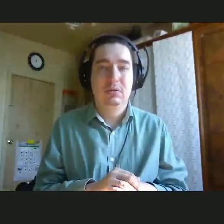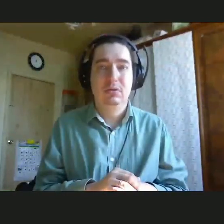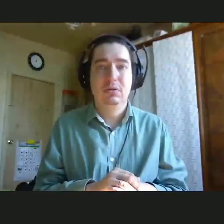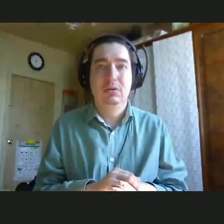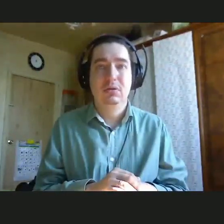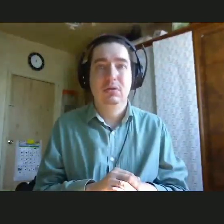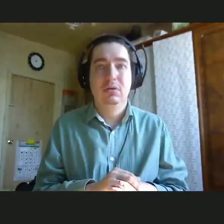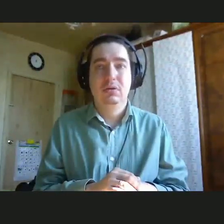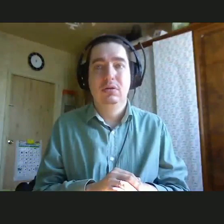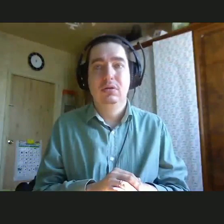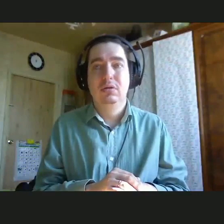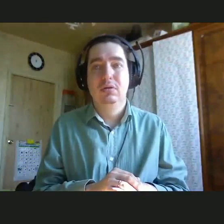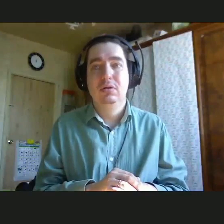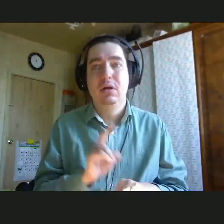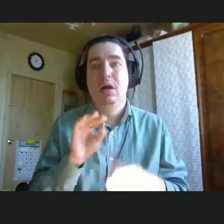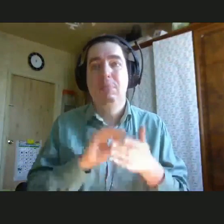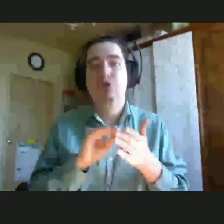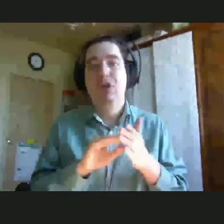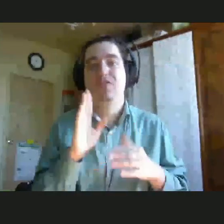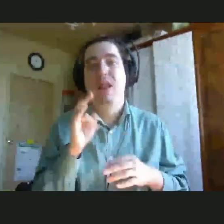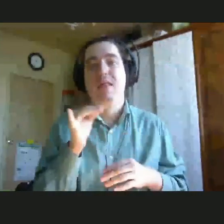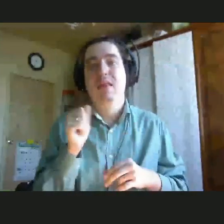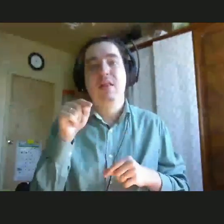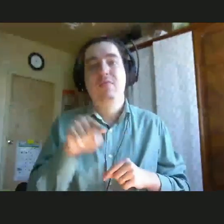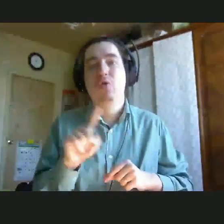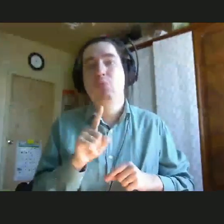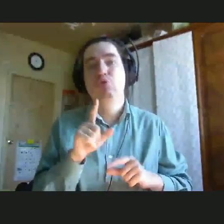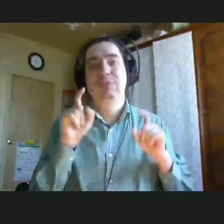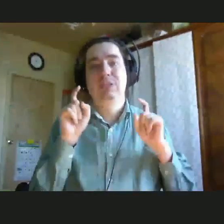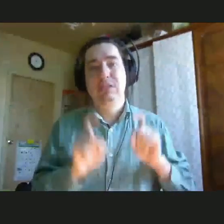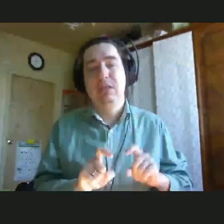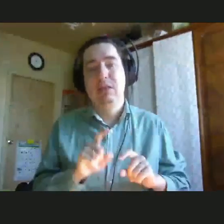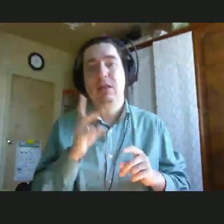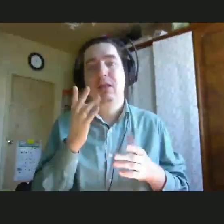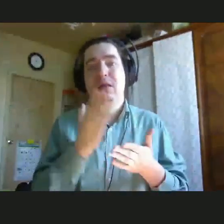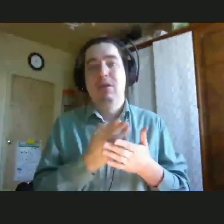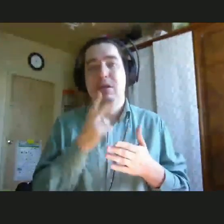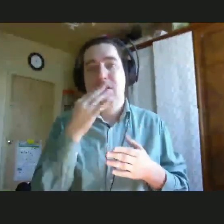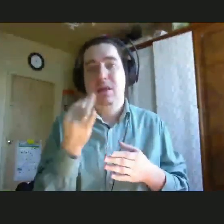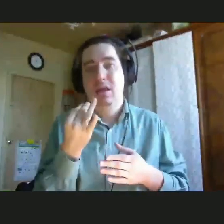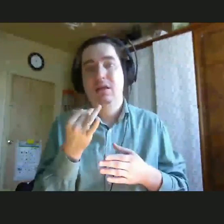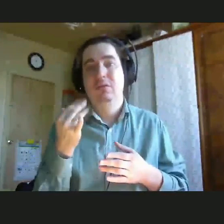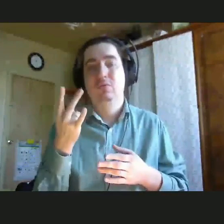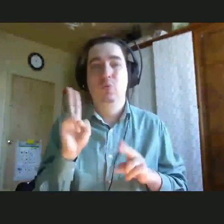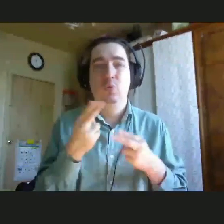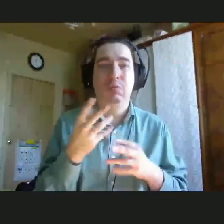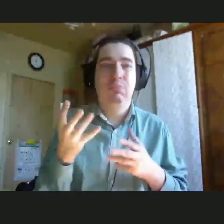Опять же, вот как пишет Валентина, да, социализация – это не в том, чтобы сидеть, но надо иметь интересы и клубы, брать туда детей.